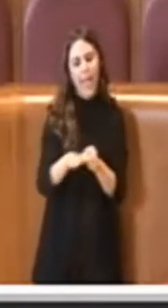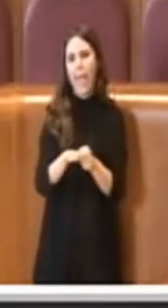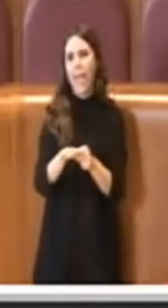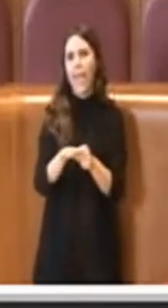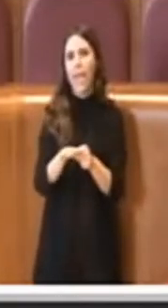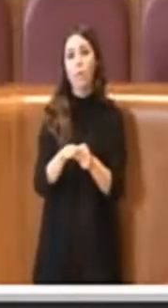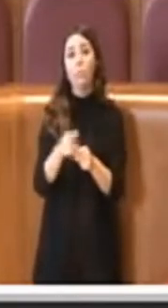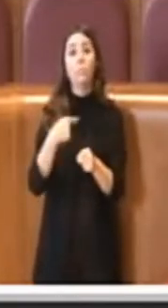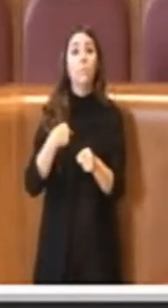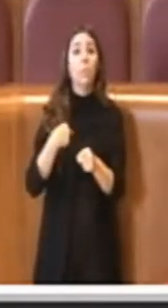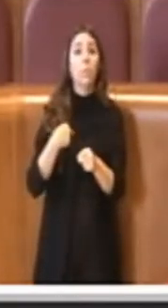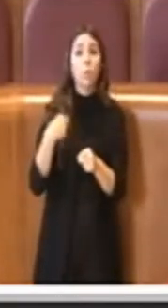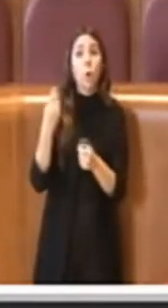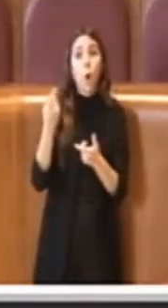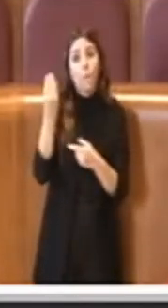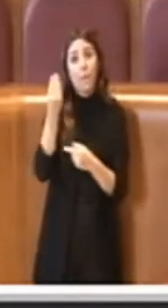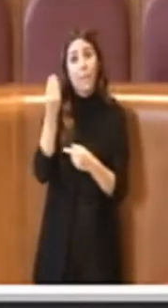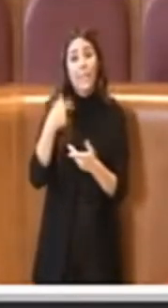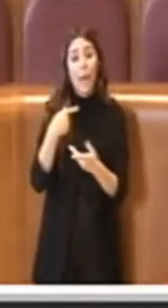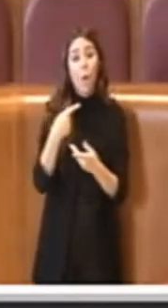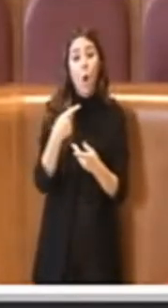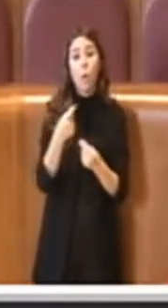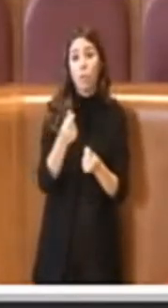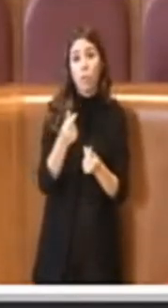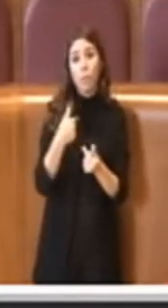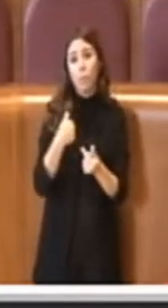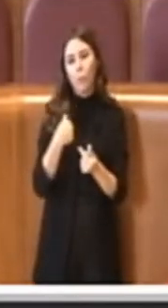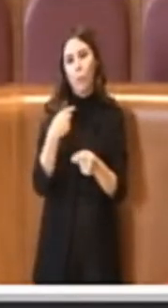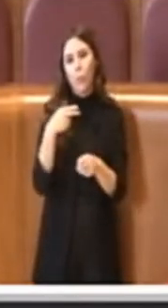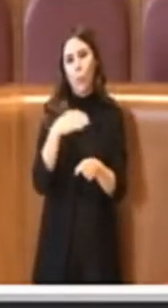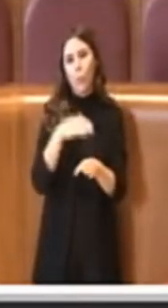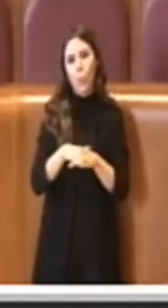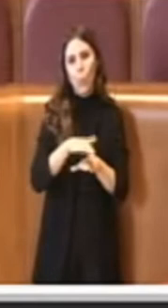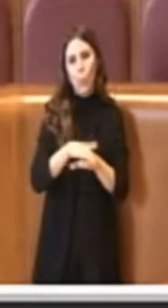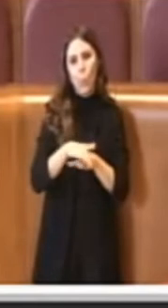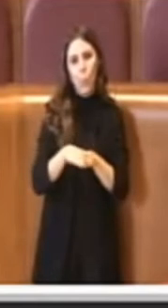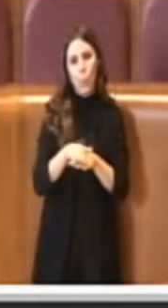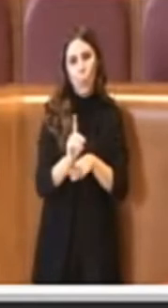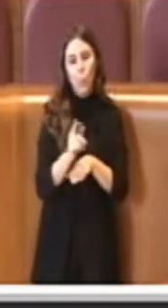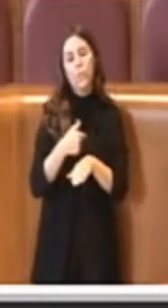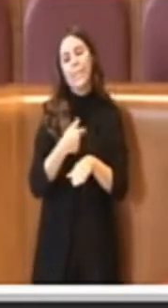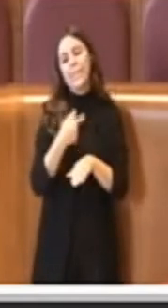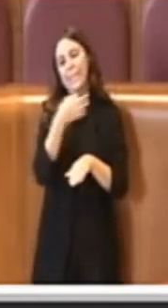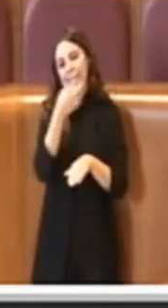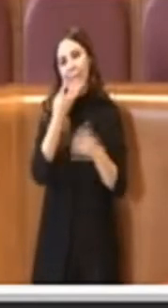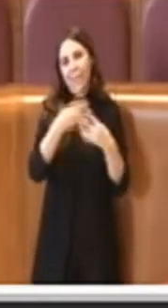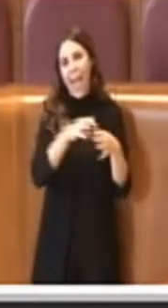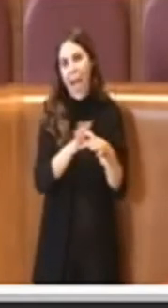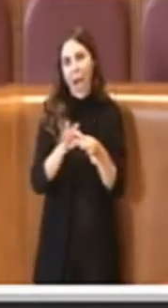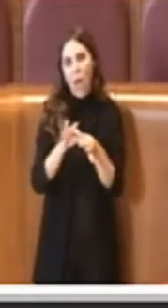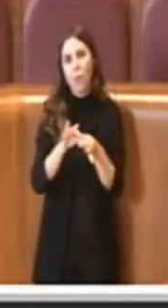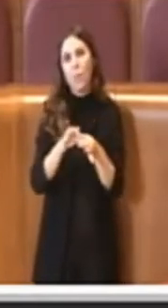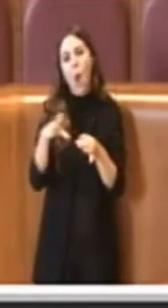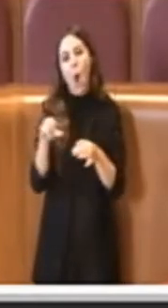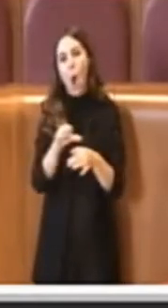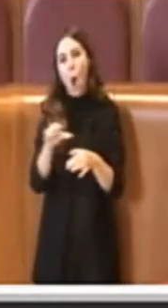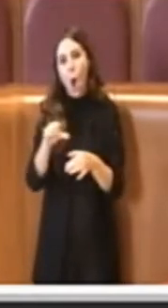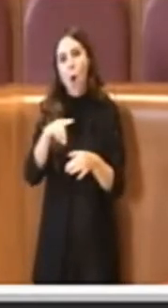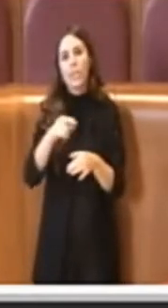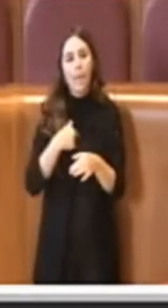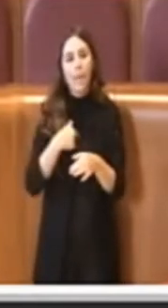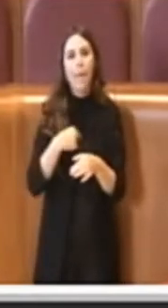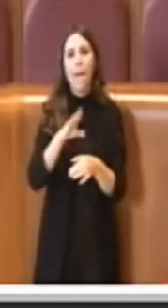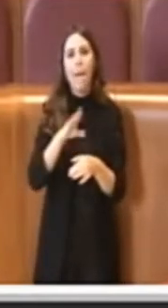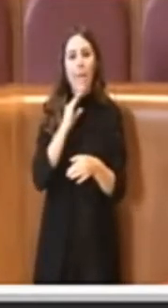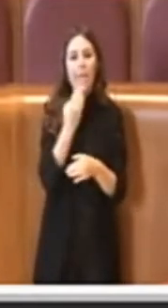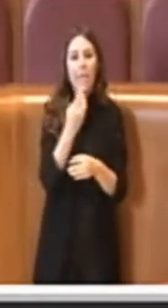utilizzato questo tributo perché vorrà dire che tutti saranno stati restaurati per la cosa e potranno beneficiarne nel caso non sia